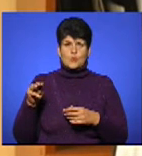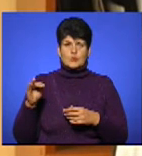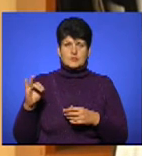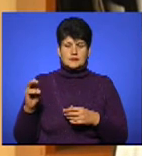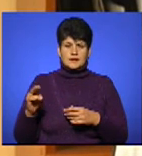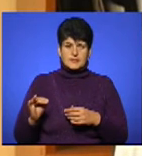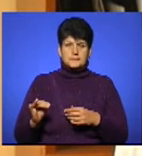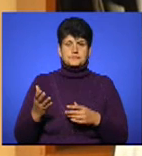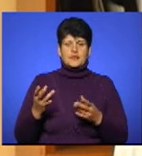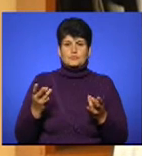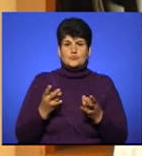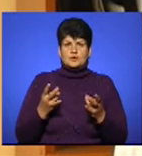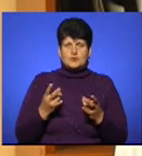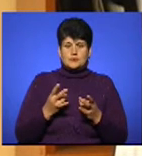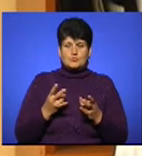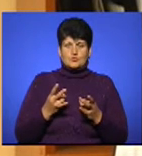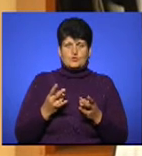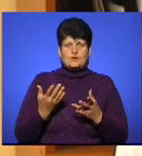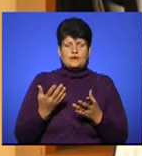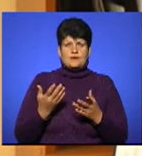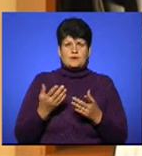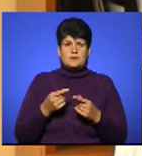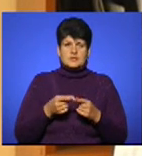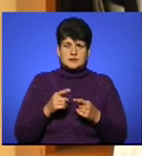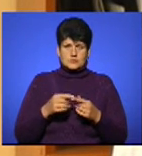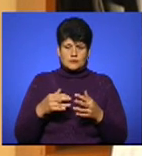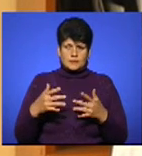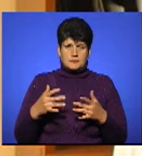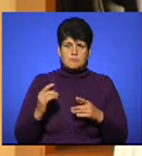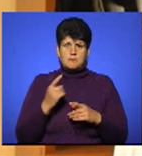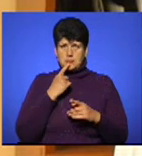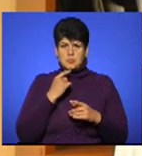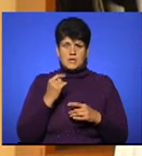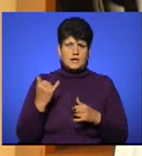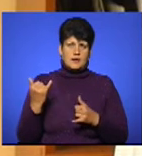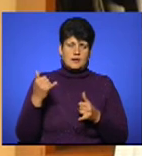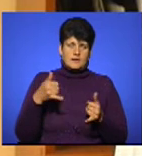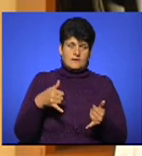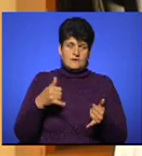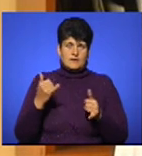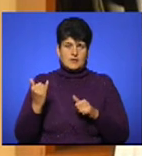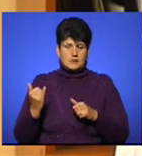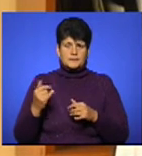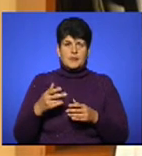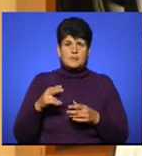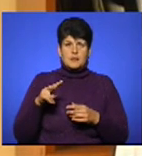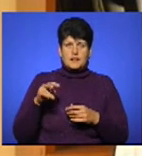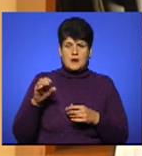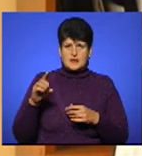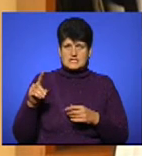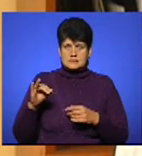потребують при геморрагічних синдромах і переливань препаратів крові, плазми,